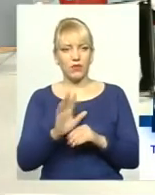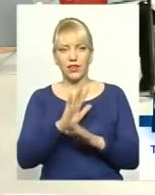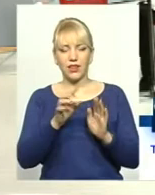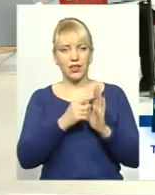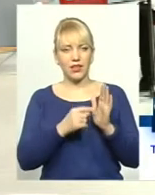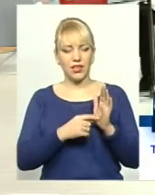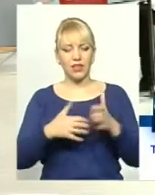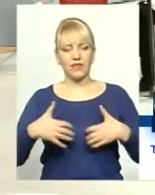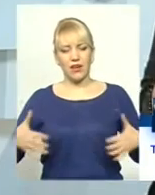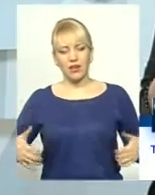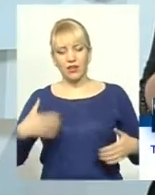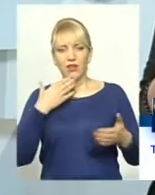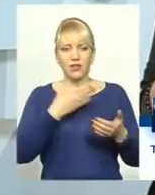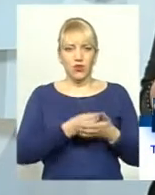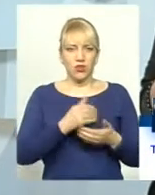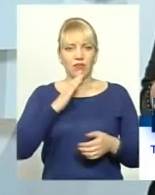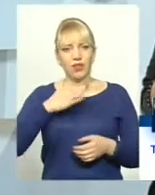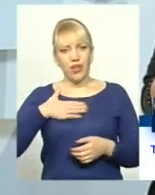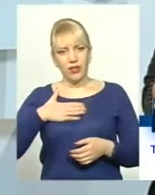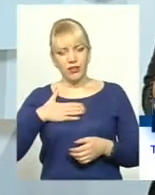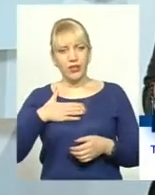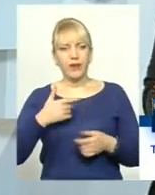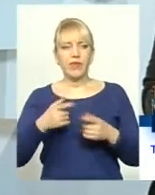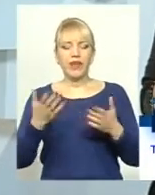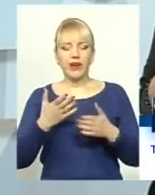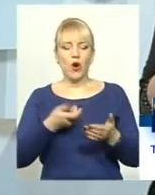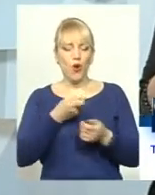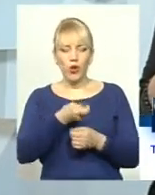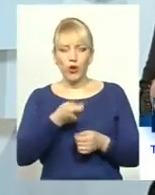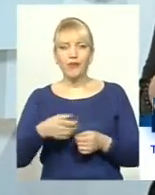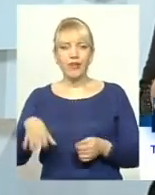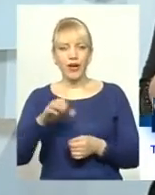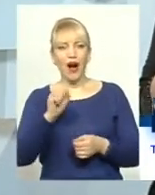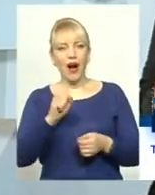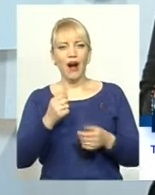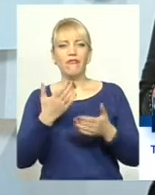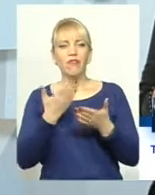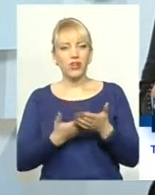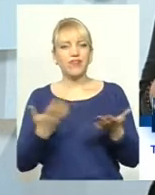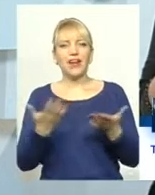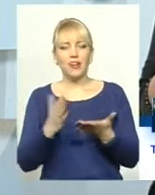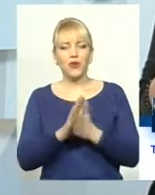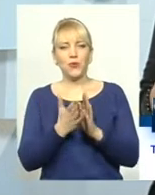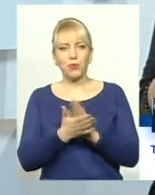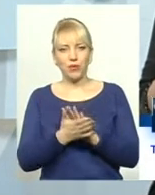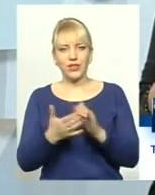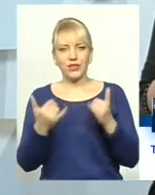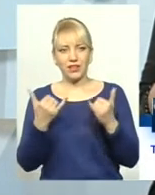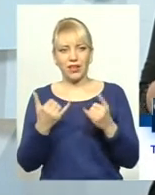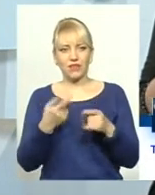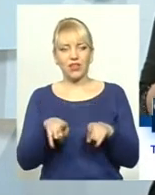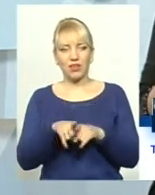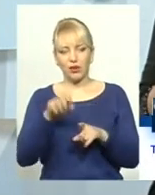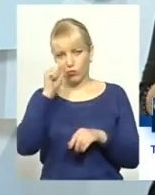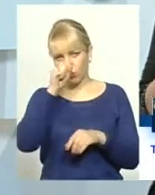тваринок ви на своїх і наших, лікуємо і годуємо всіх. От в яких умовах зараз в такі морози